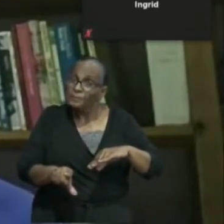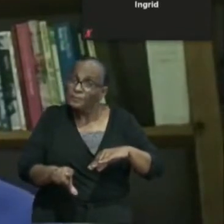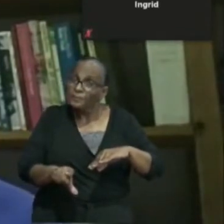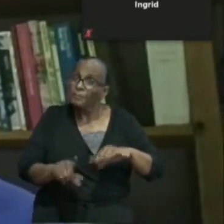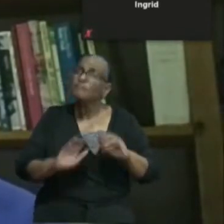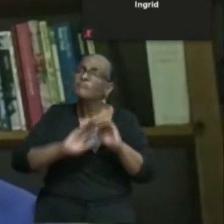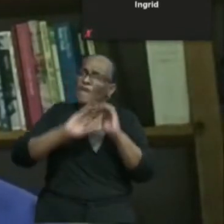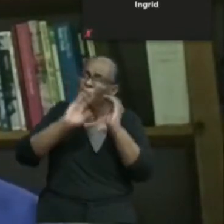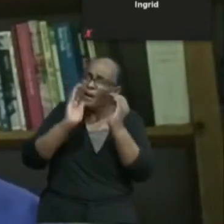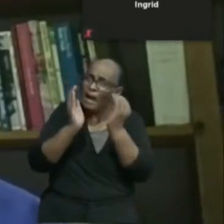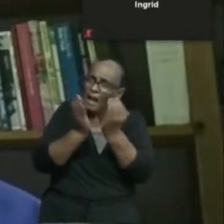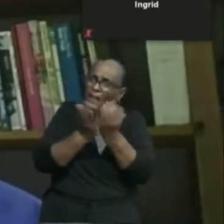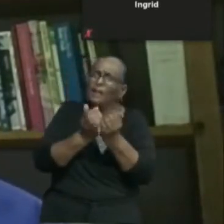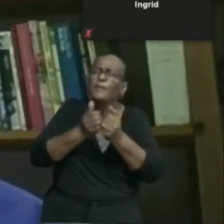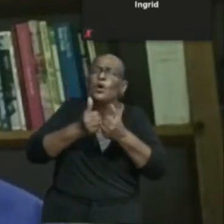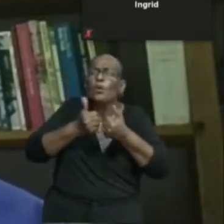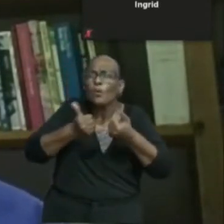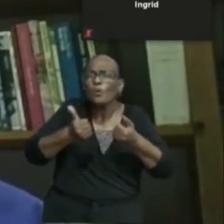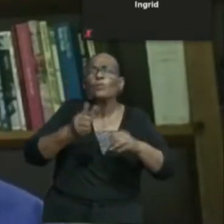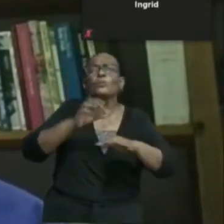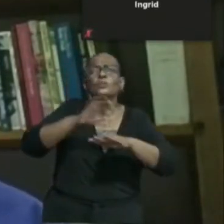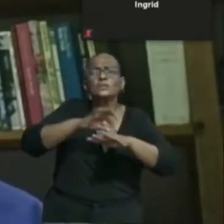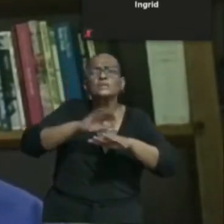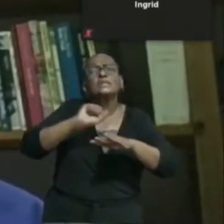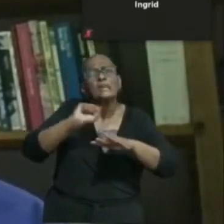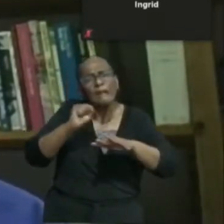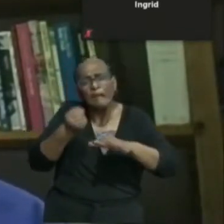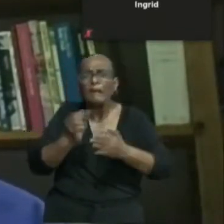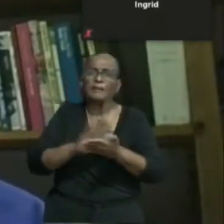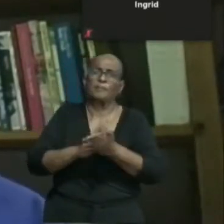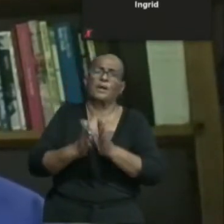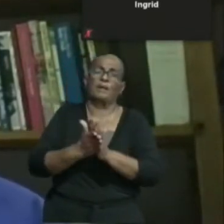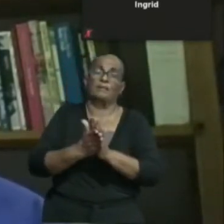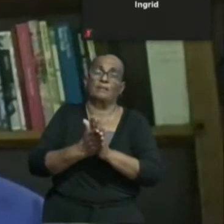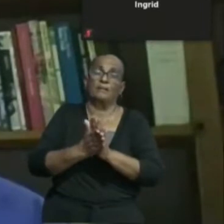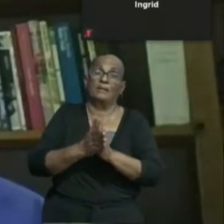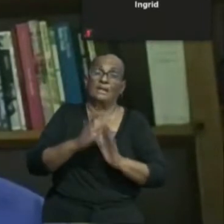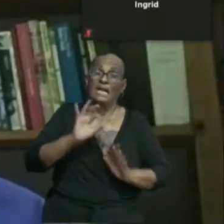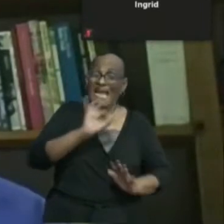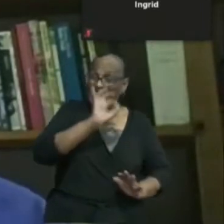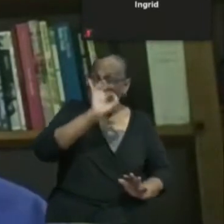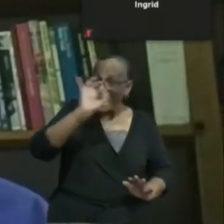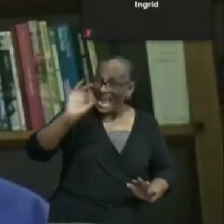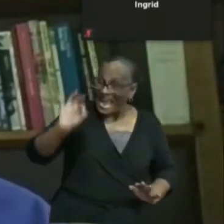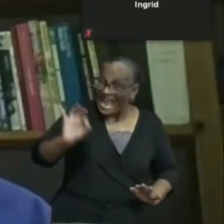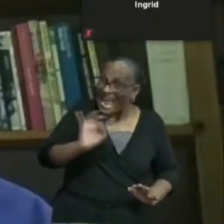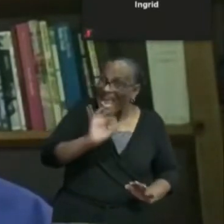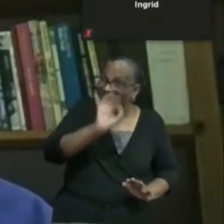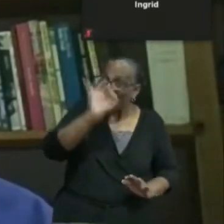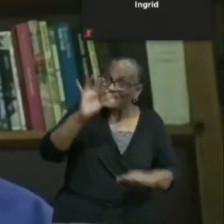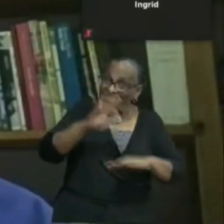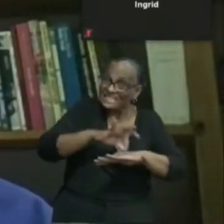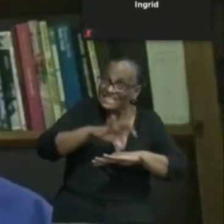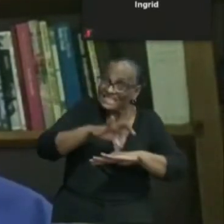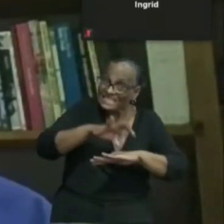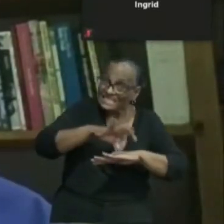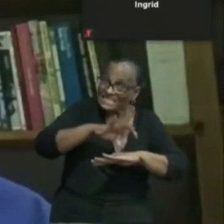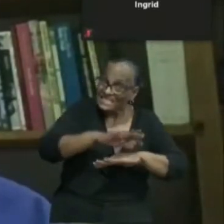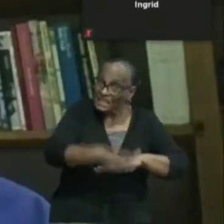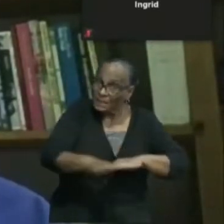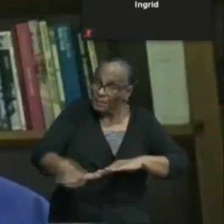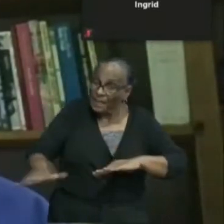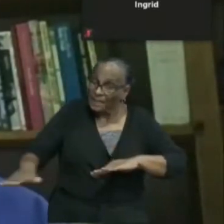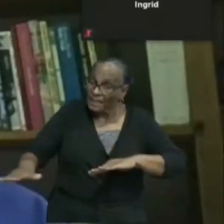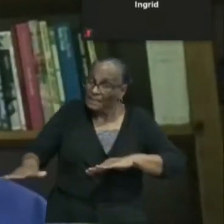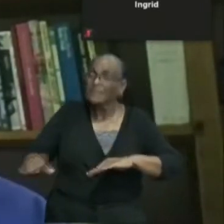heel mild beloop. Ernstig beloop is een uitzonderlijke situatie bij kinderen